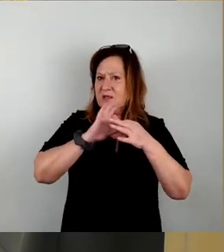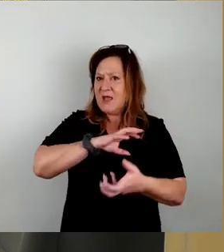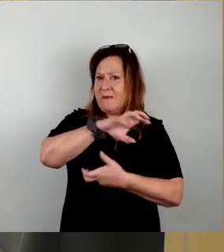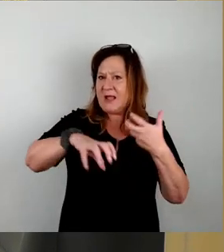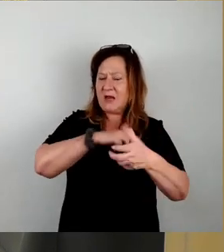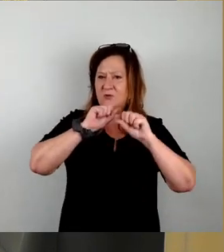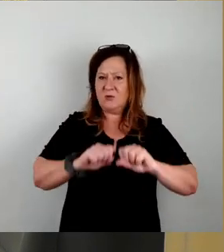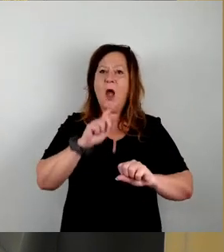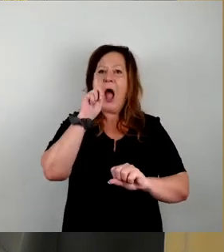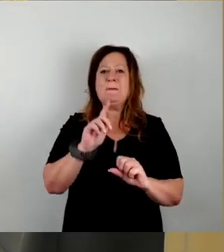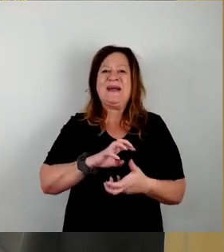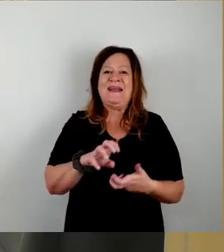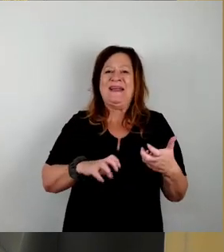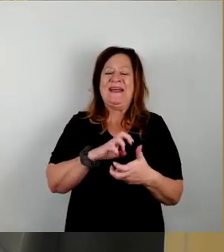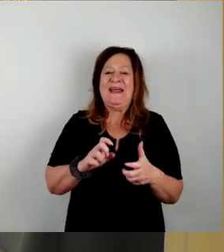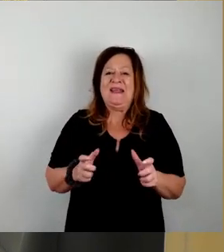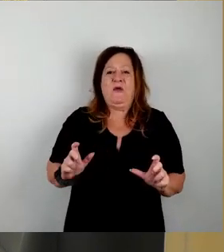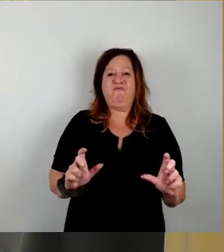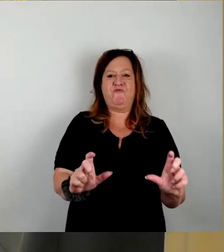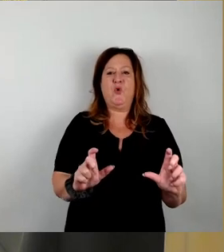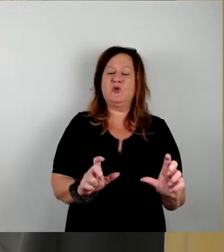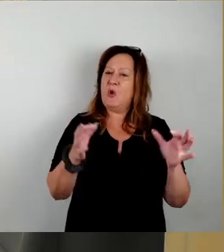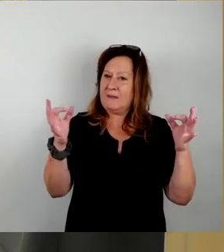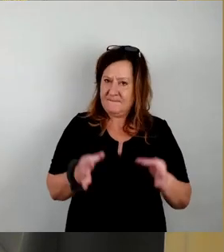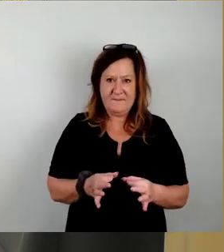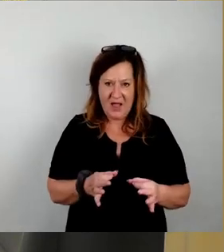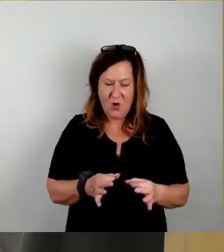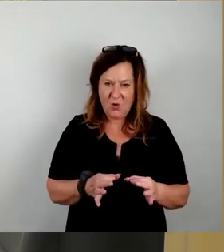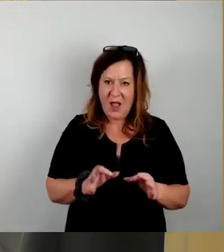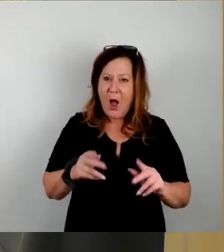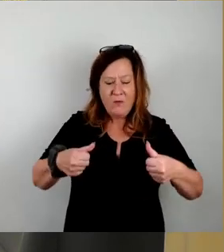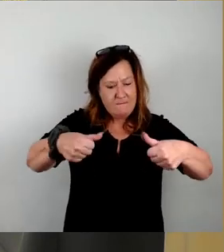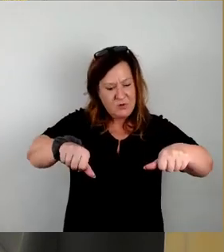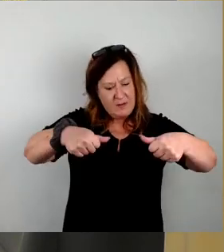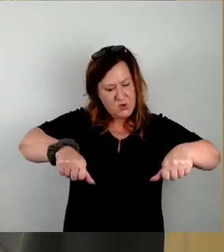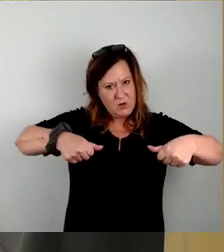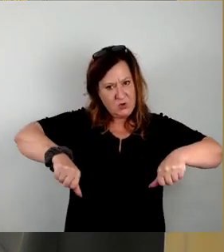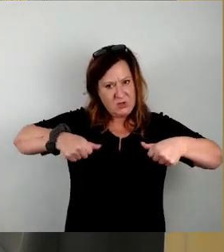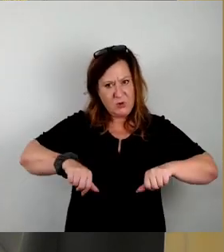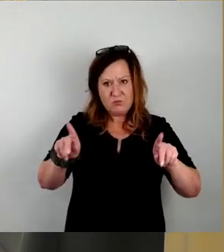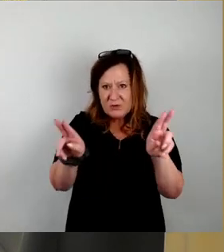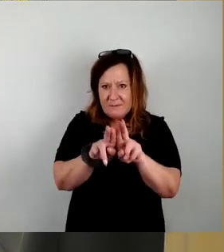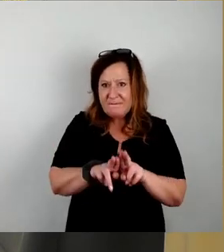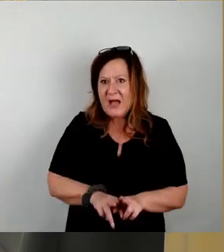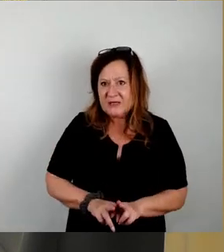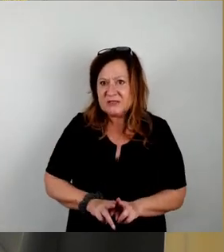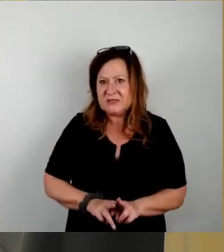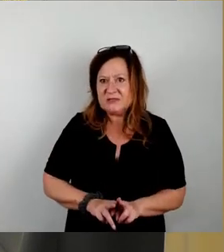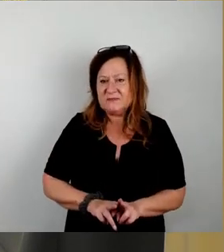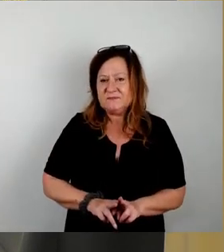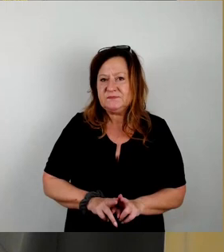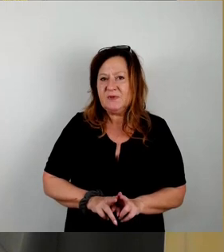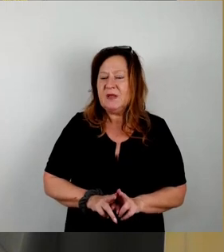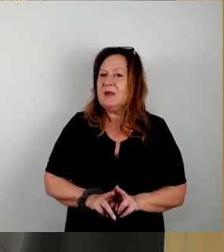Krisenvorsorge noch ein paar Teile und auch das Zusammenpuzzeln eines Gesamtbilds. Kurz ein Dinge, die wir haben. Es wurde